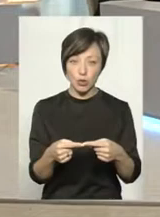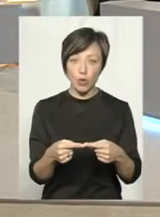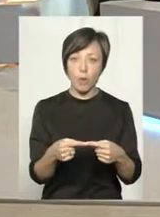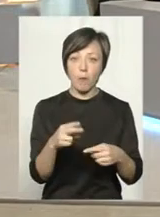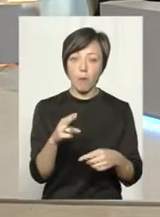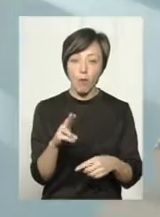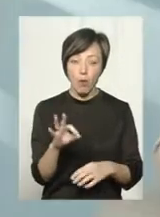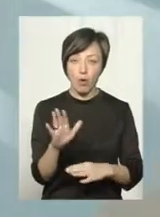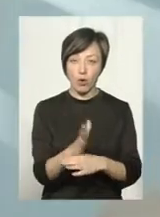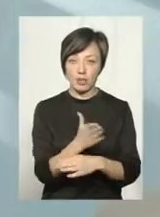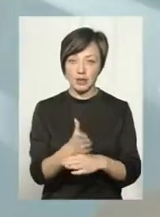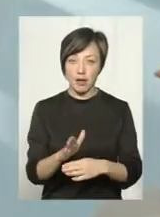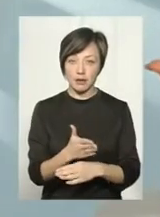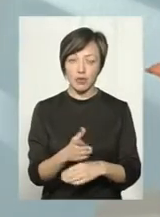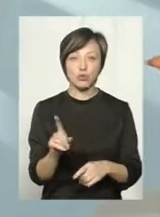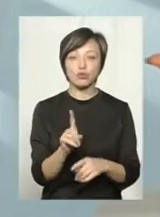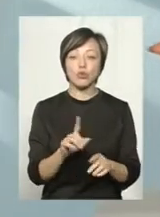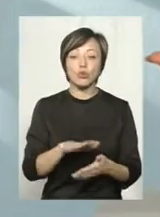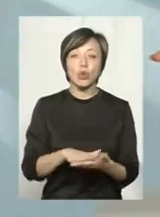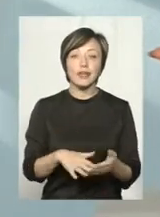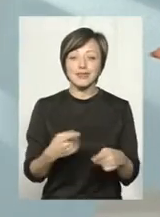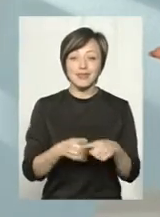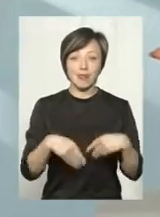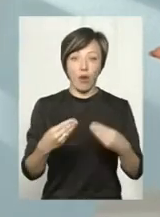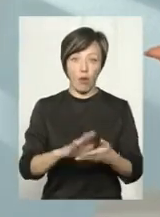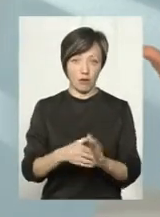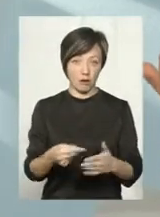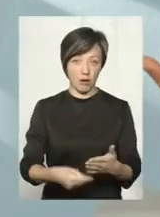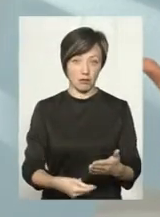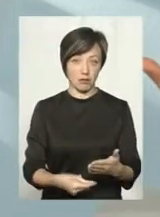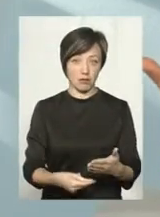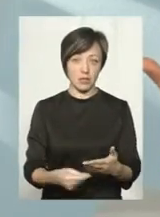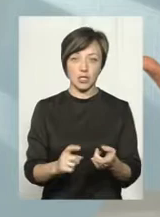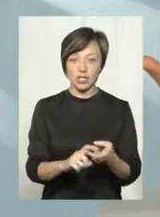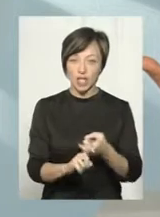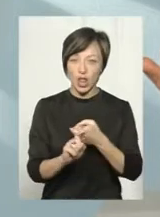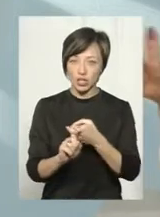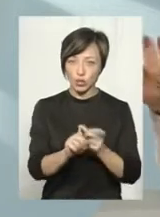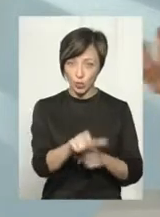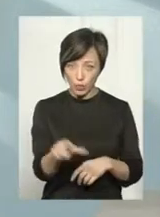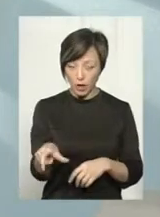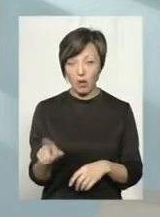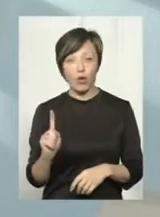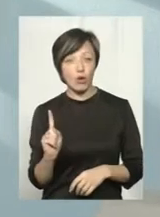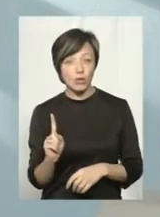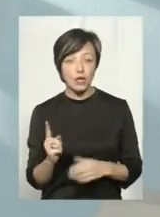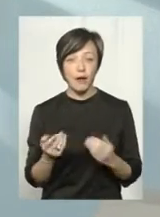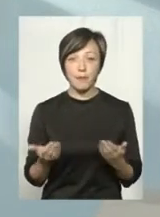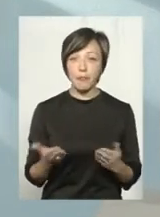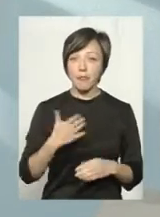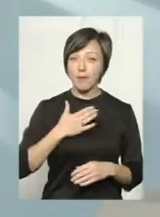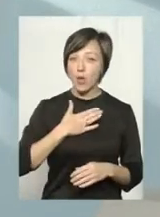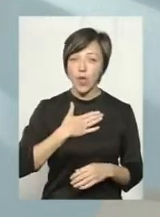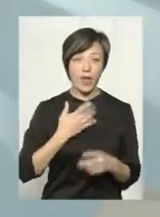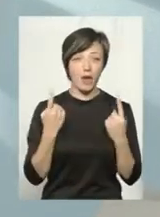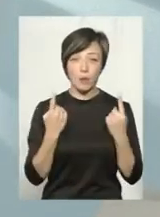розрядах. Що тоді дає цей контракт? Залежність людей. Хоча, на моє